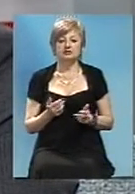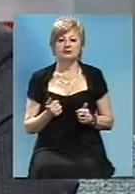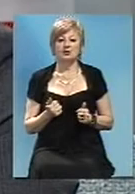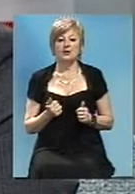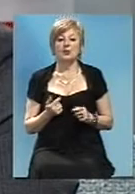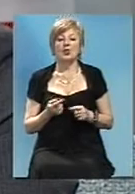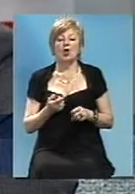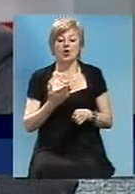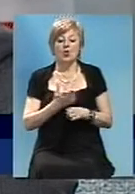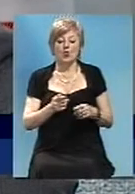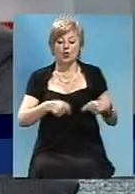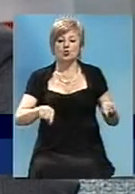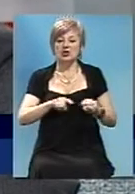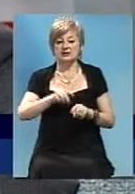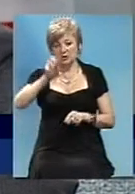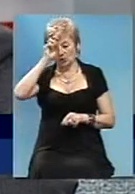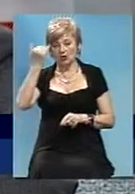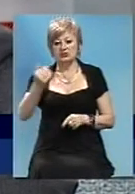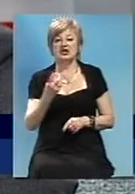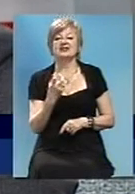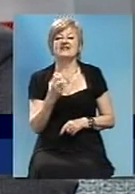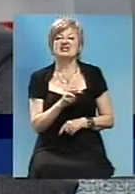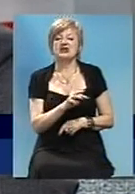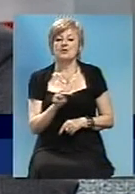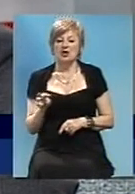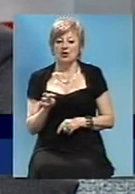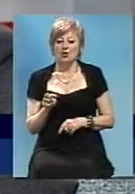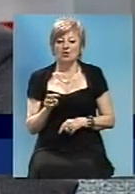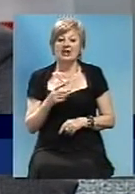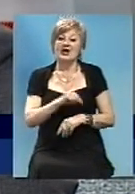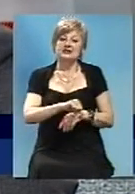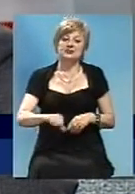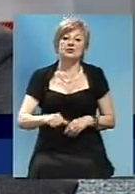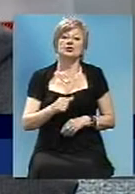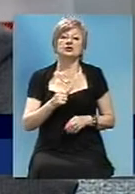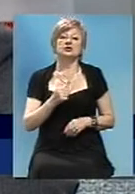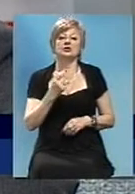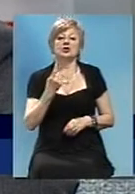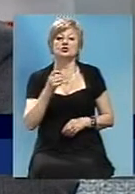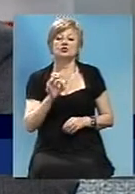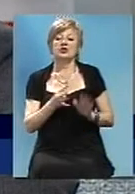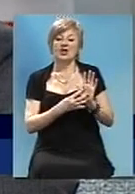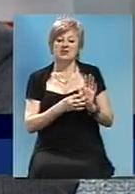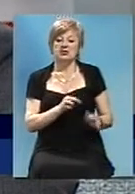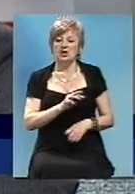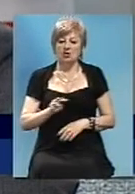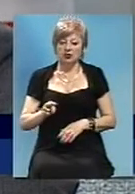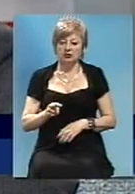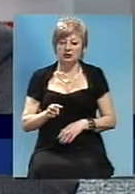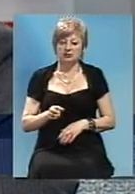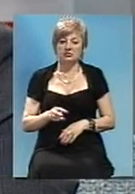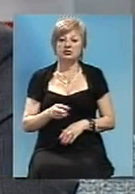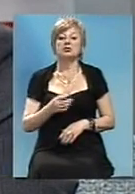участок з господарського бюджету пошло 200 млн, із таможенного эксперимента 109 млн. Ми там вже